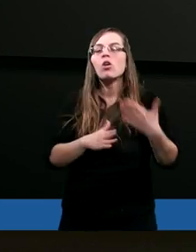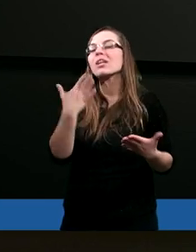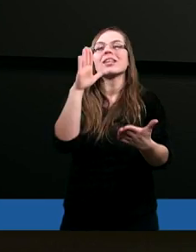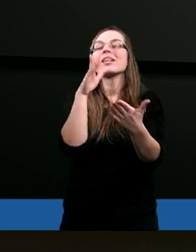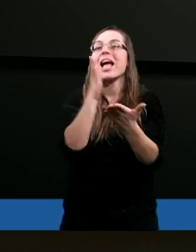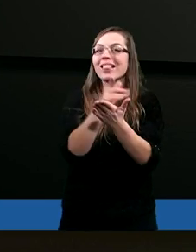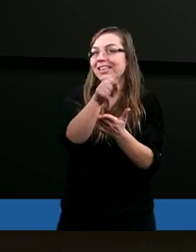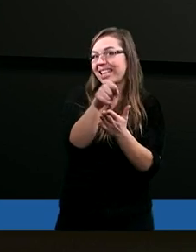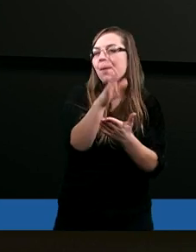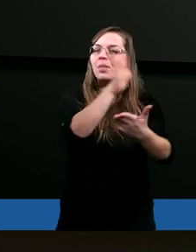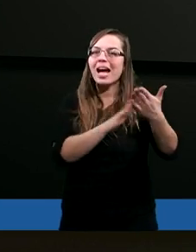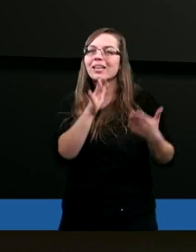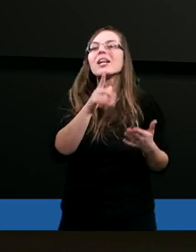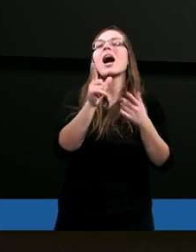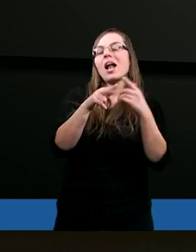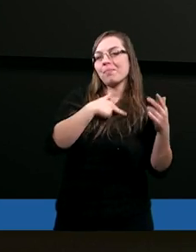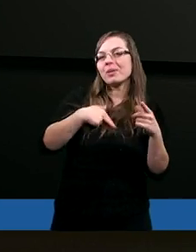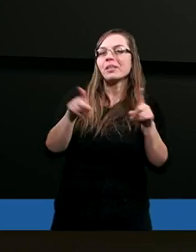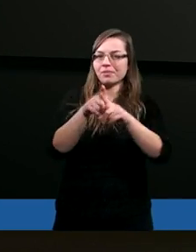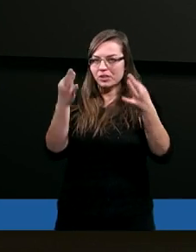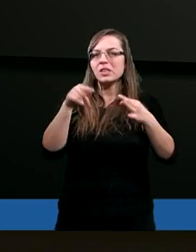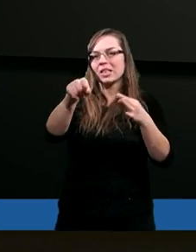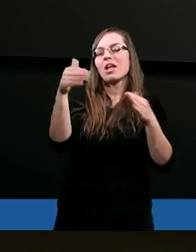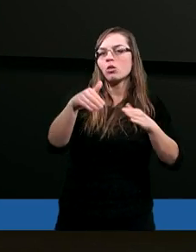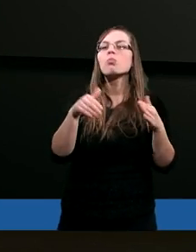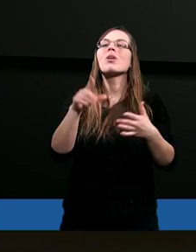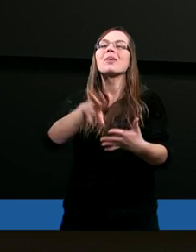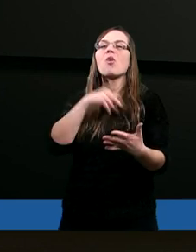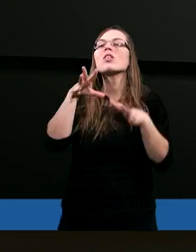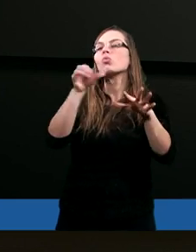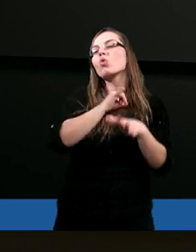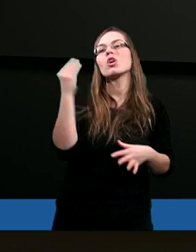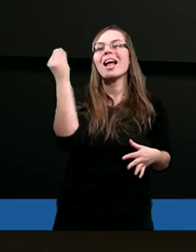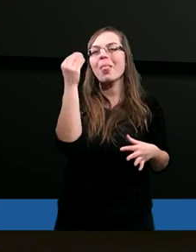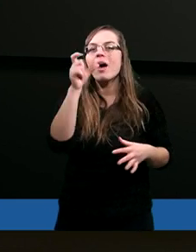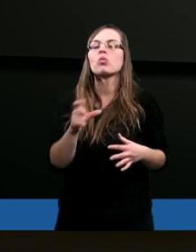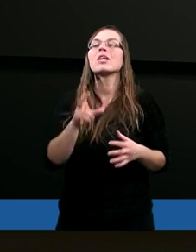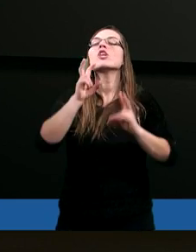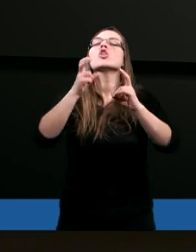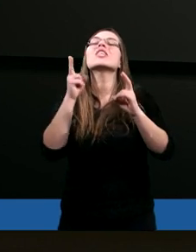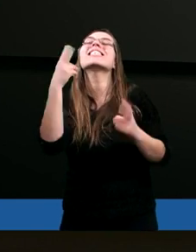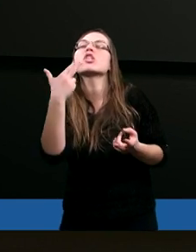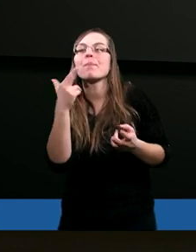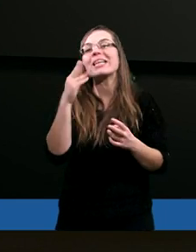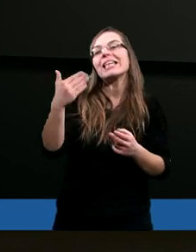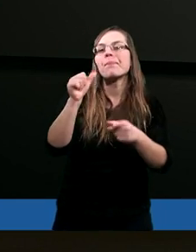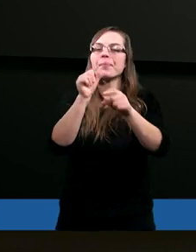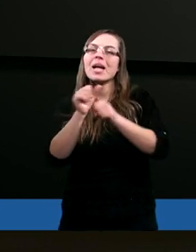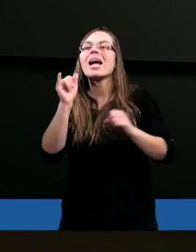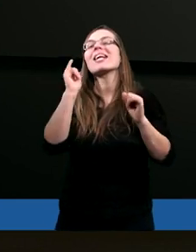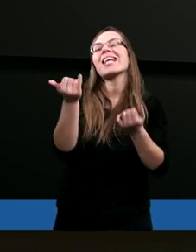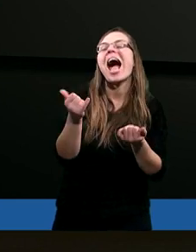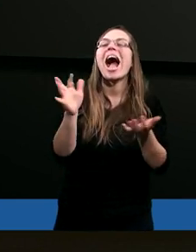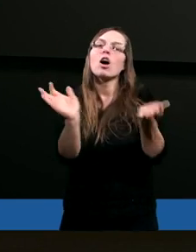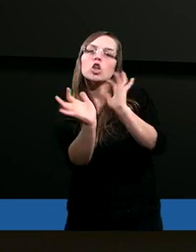tylko temu narodowi. My dzisiaj możemy z tej świątyni dużo się nauczyć. Kim jest? Jak